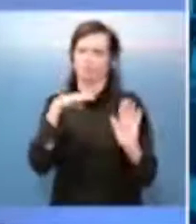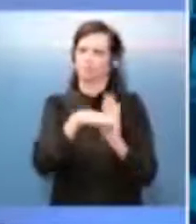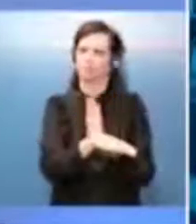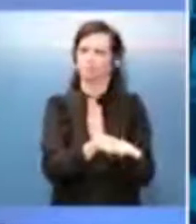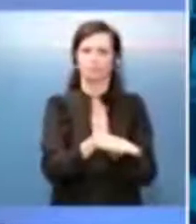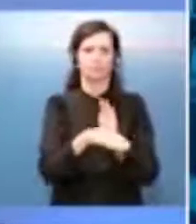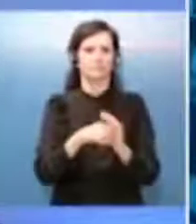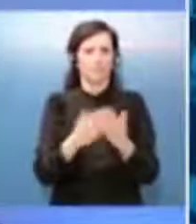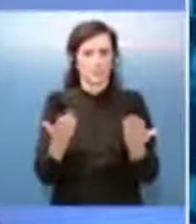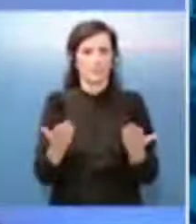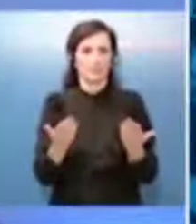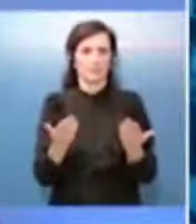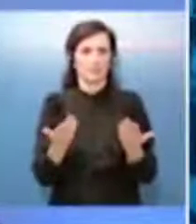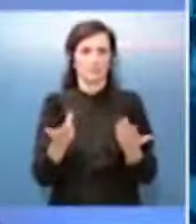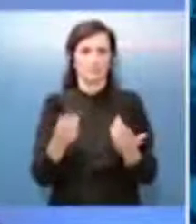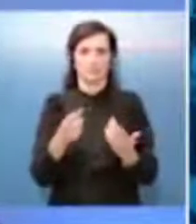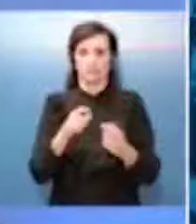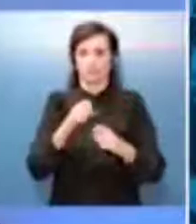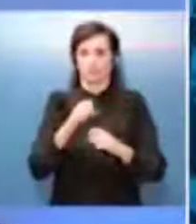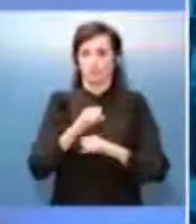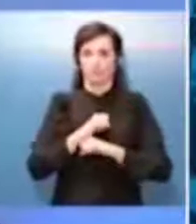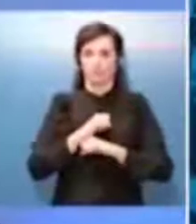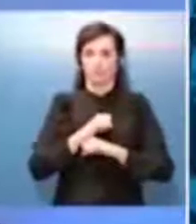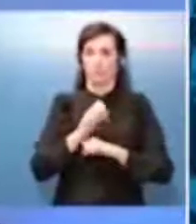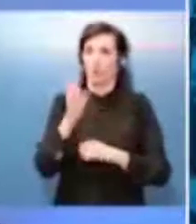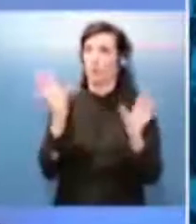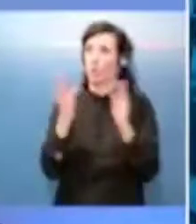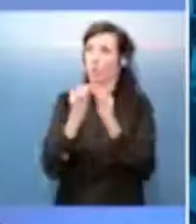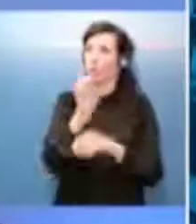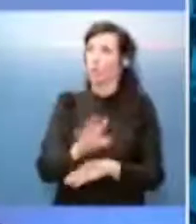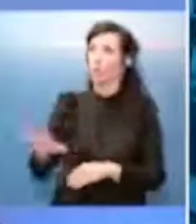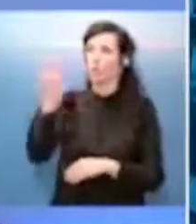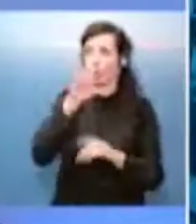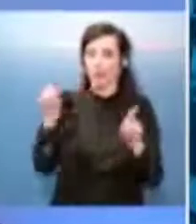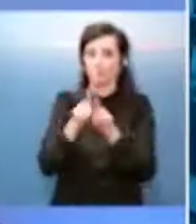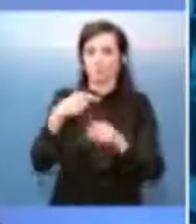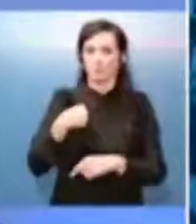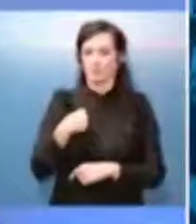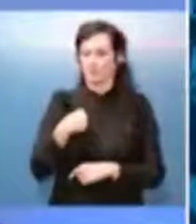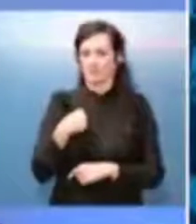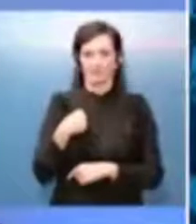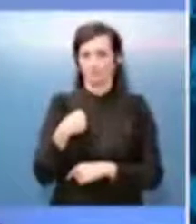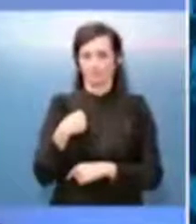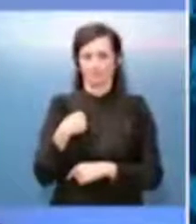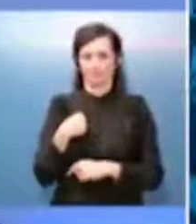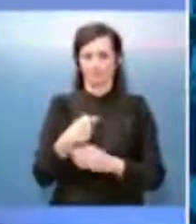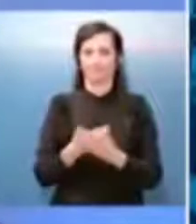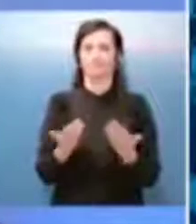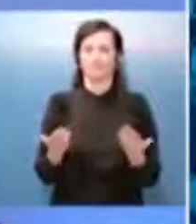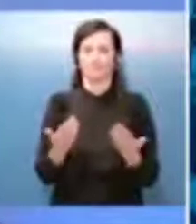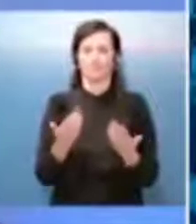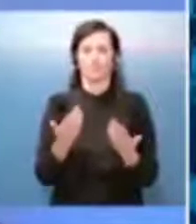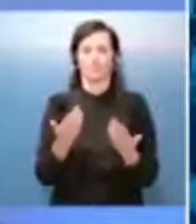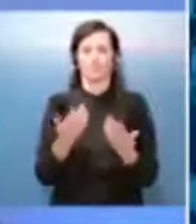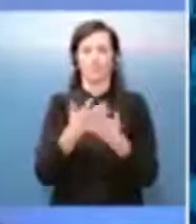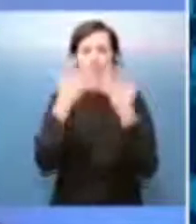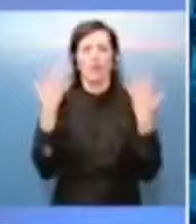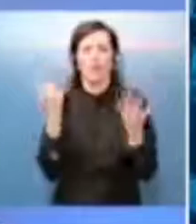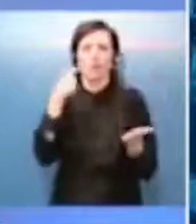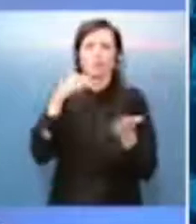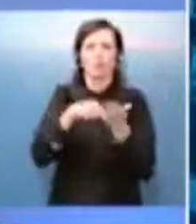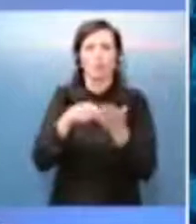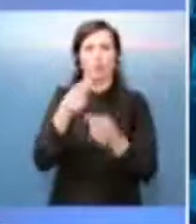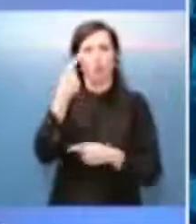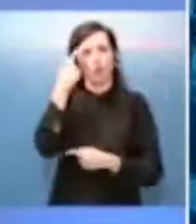dell'attenzione in questo momento ci sono le sanzioni che l'Unione Europea sta pensando e che andrebbero a colpire fortemente